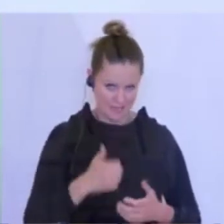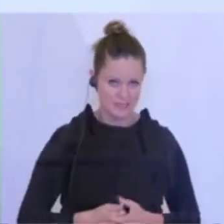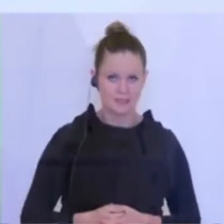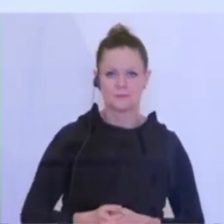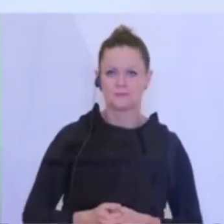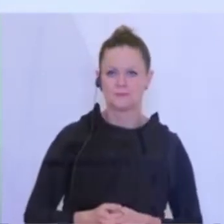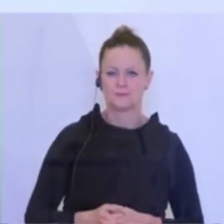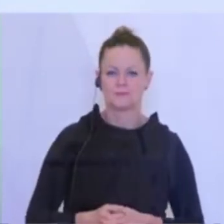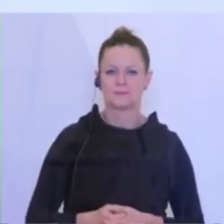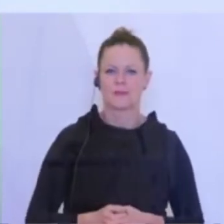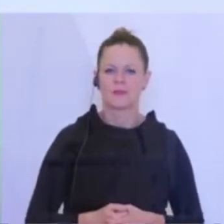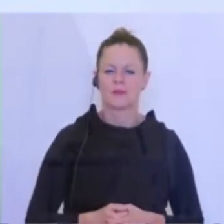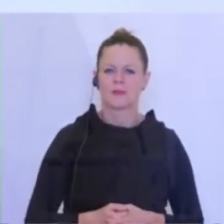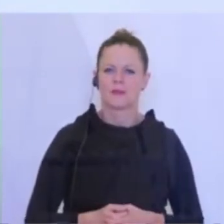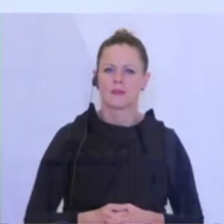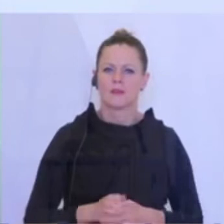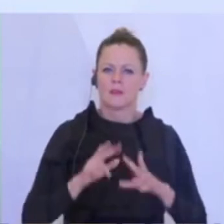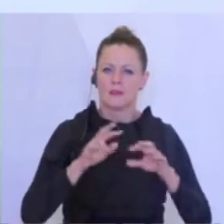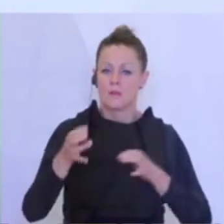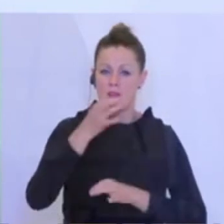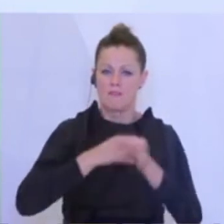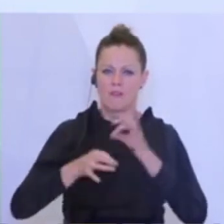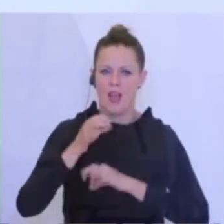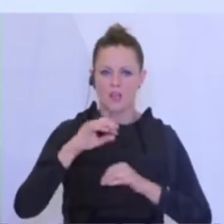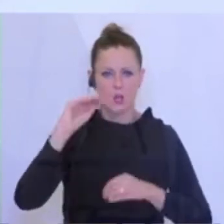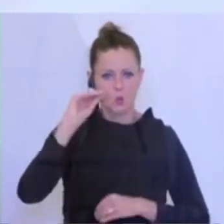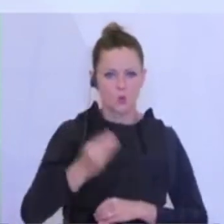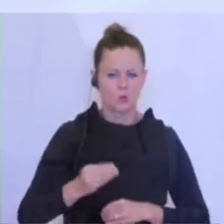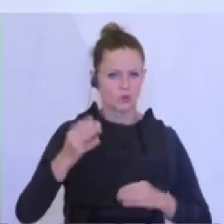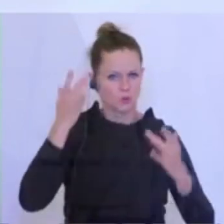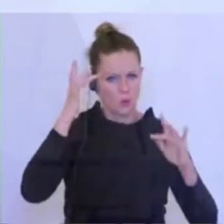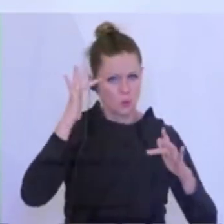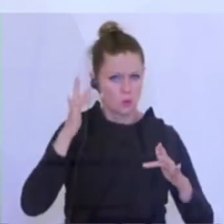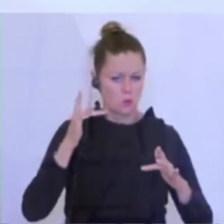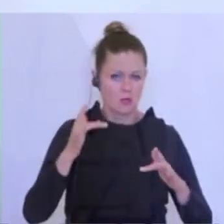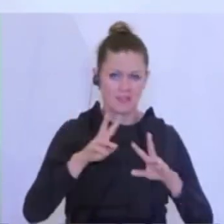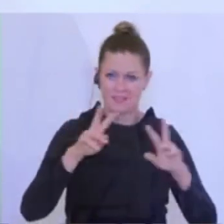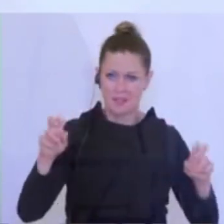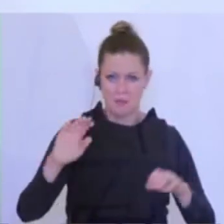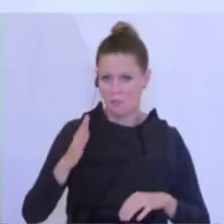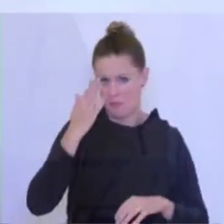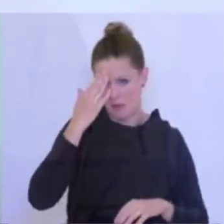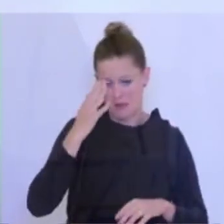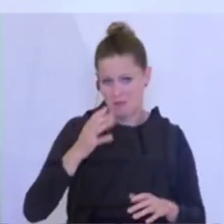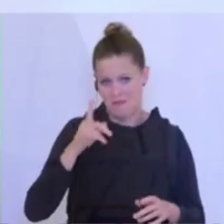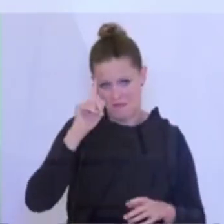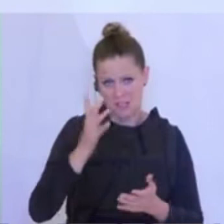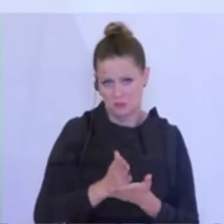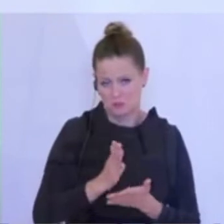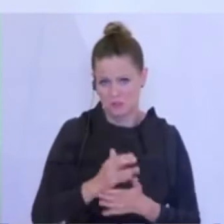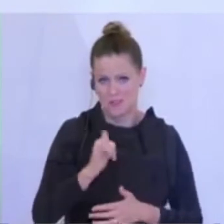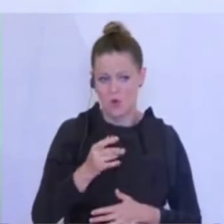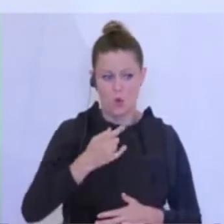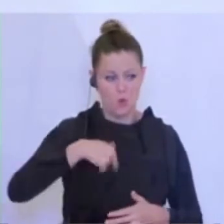Die Fragestellungen im Kunst- und Kulturbereich sind ja bekannt. Mein Ziel ist es, dass diese